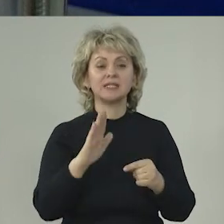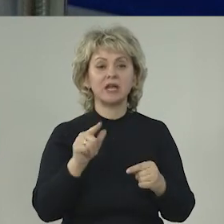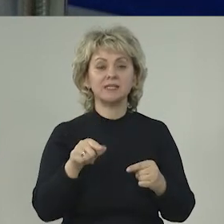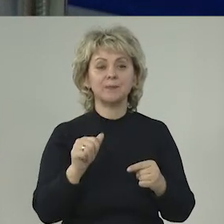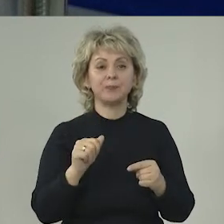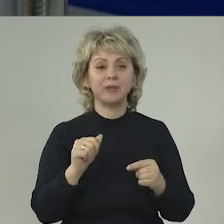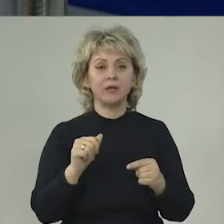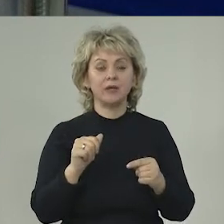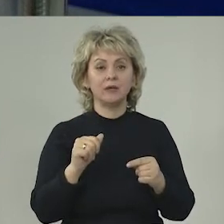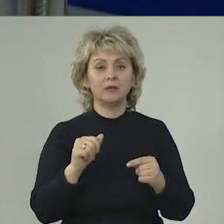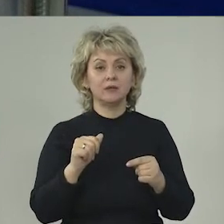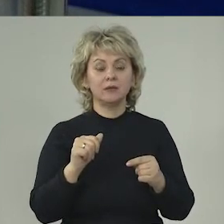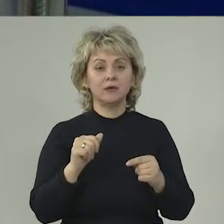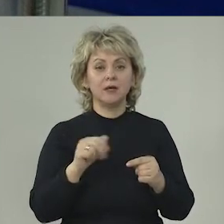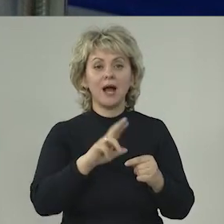кстати,